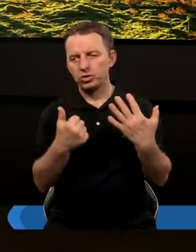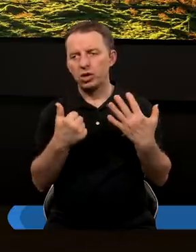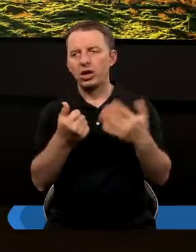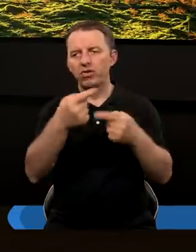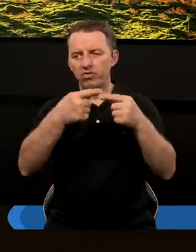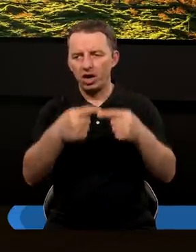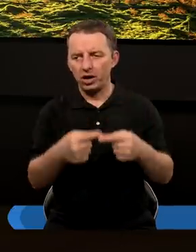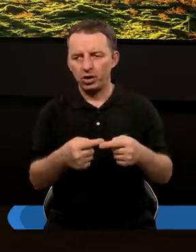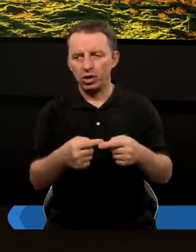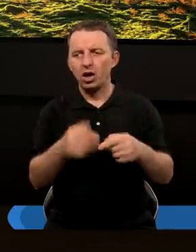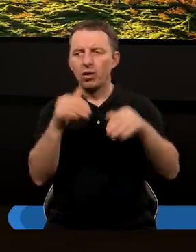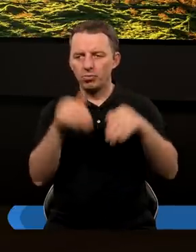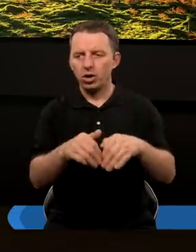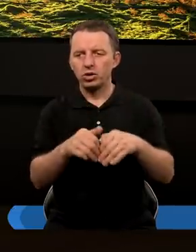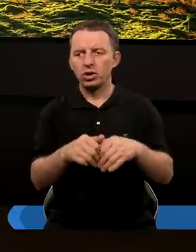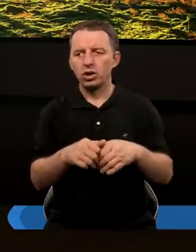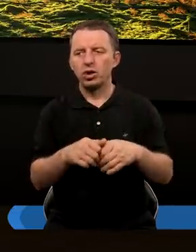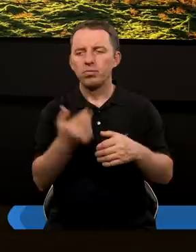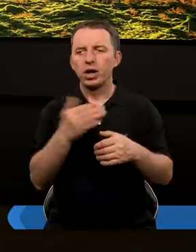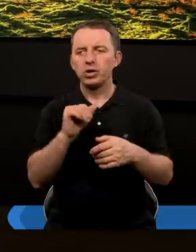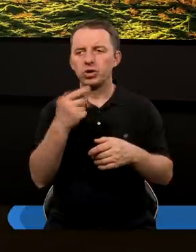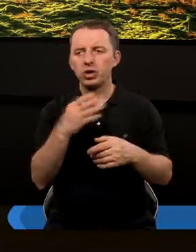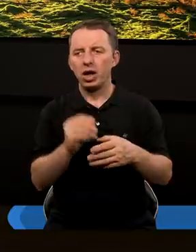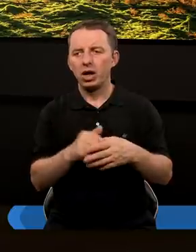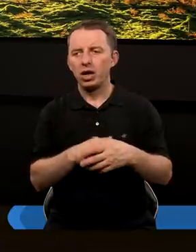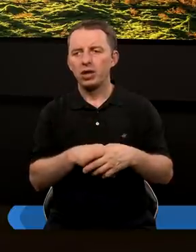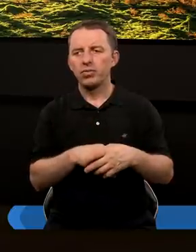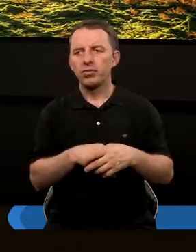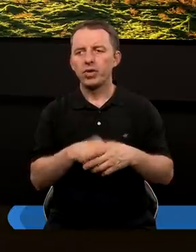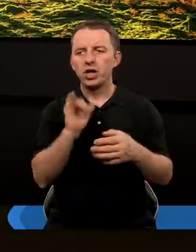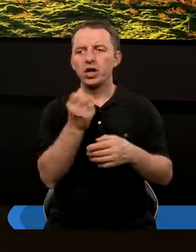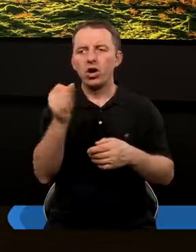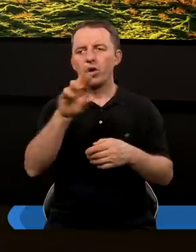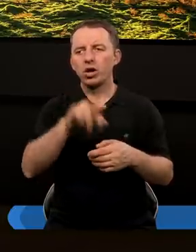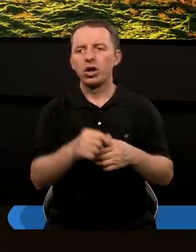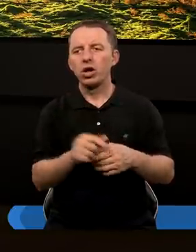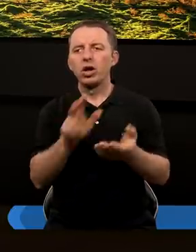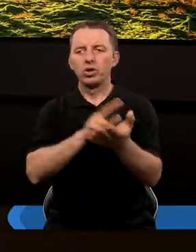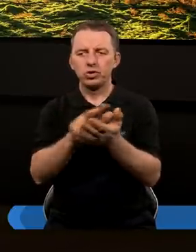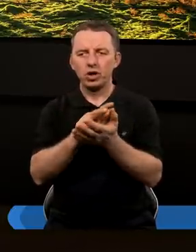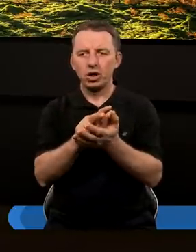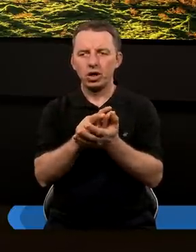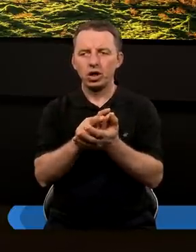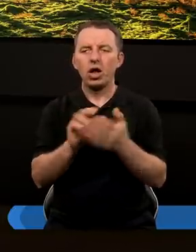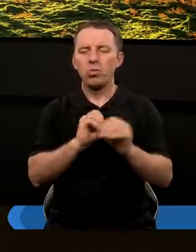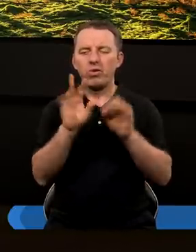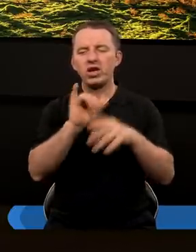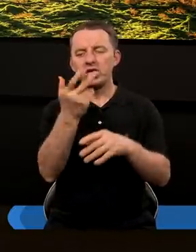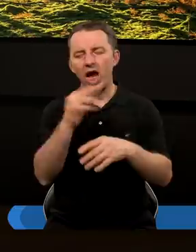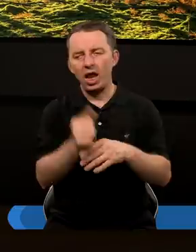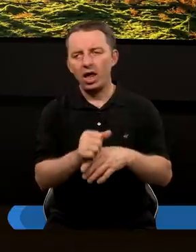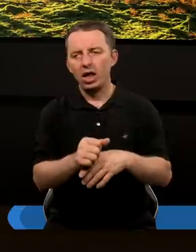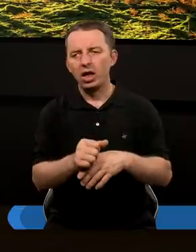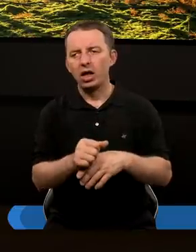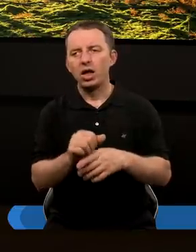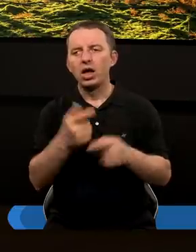wersetów. Może Marcinie. I Igor, rozdział trzynasty, Księgi Apokalipsy